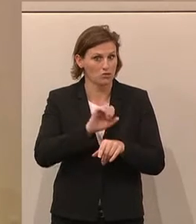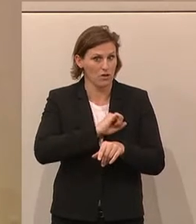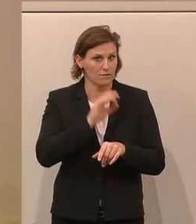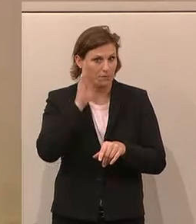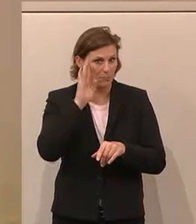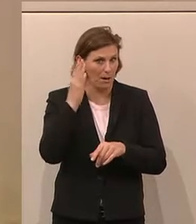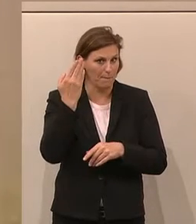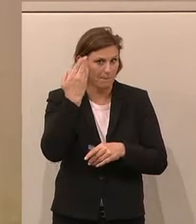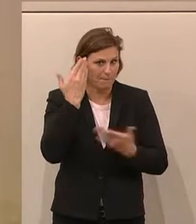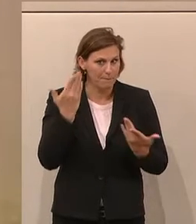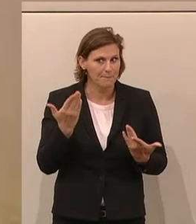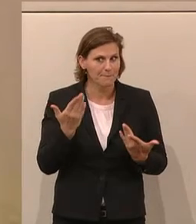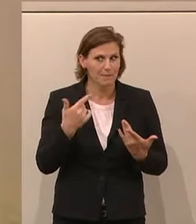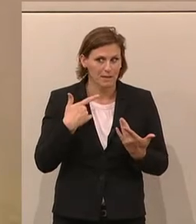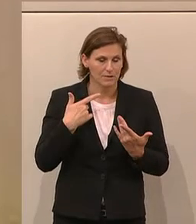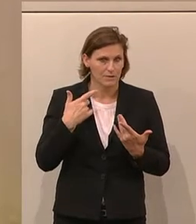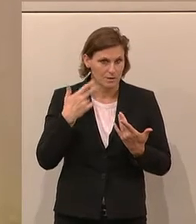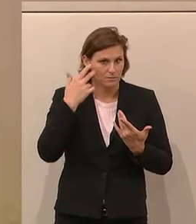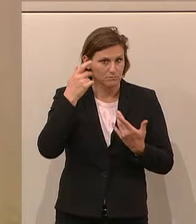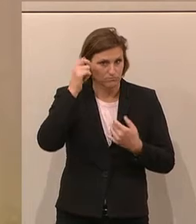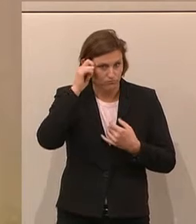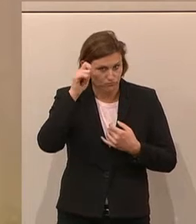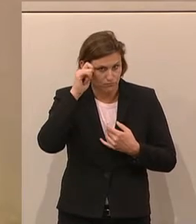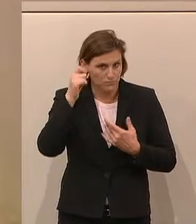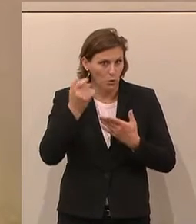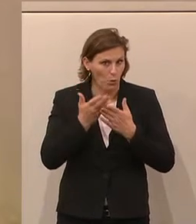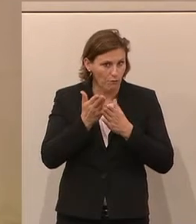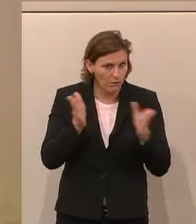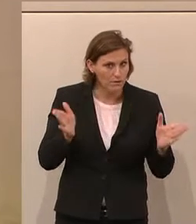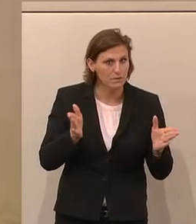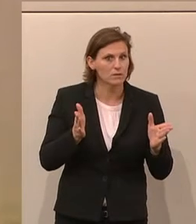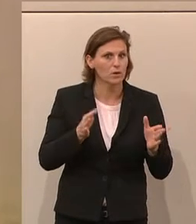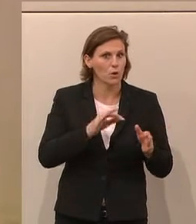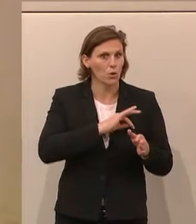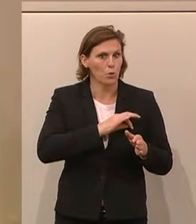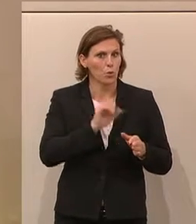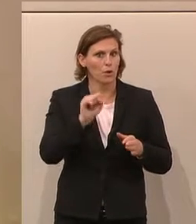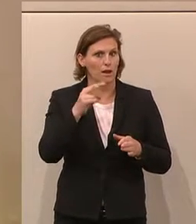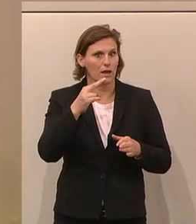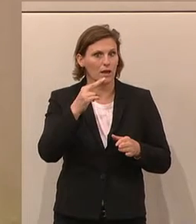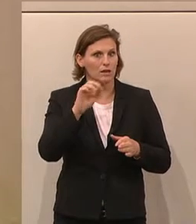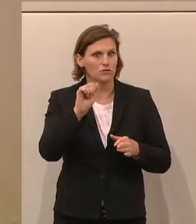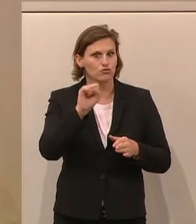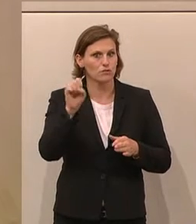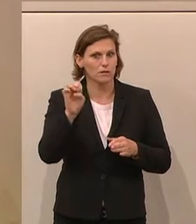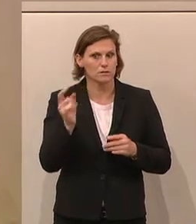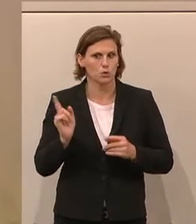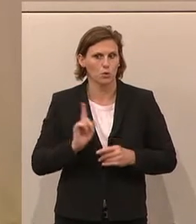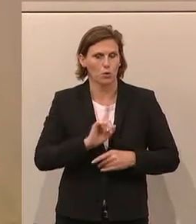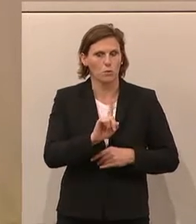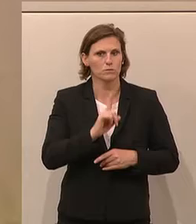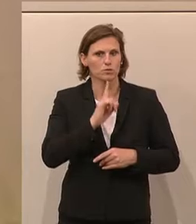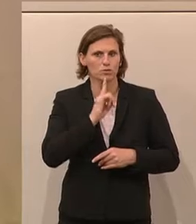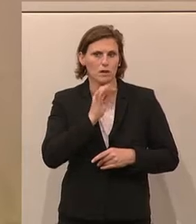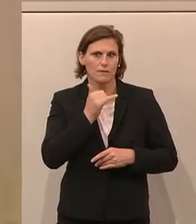schätze die Offenheit ja hoch ein, wenn Kollege Strasser herauskommt und zum Mercosur